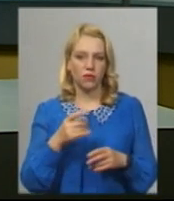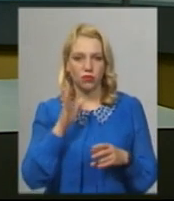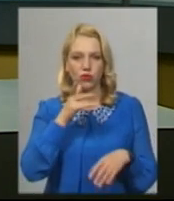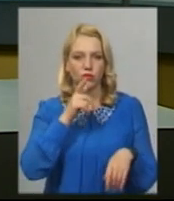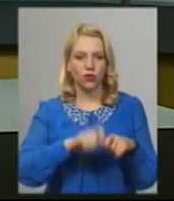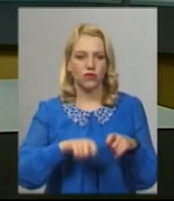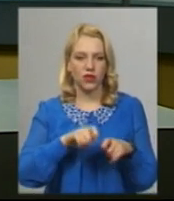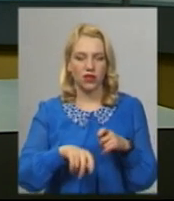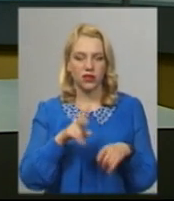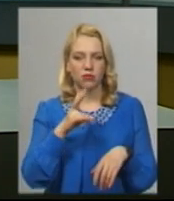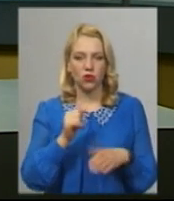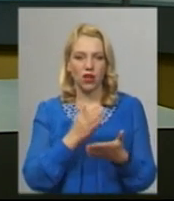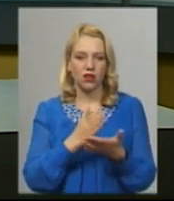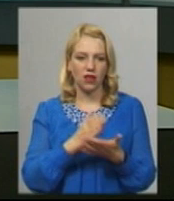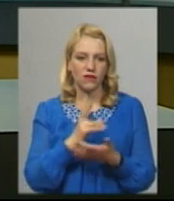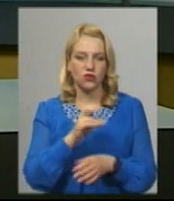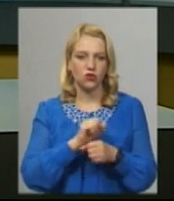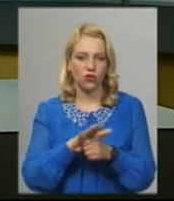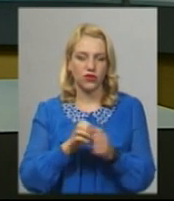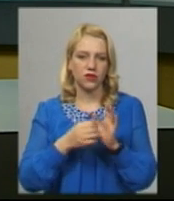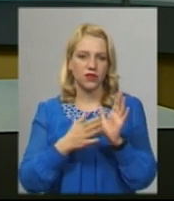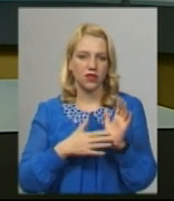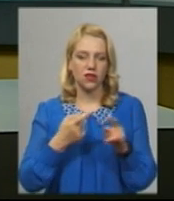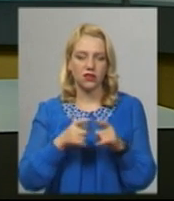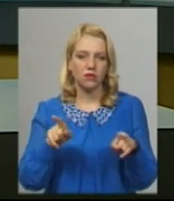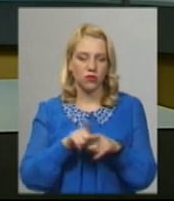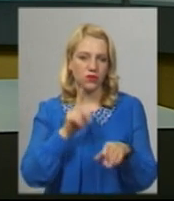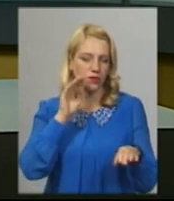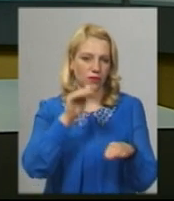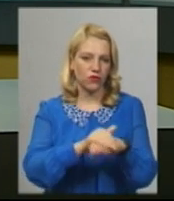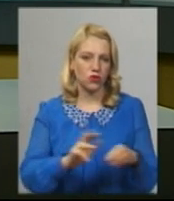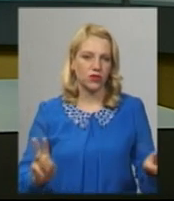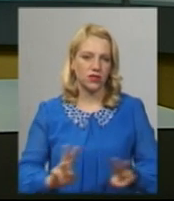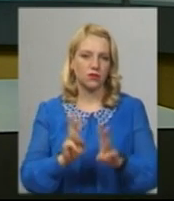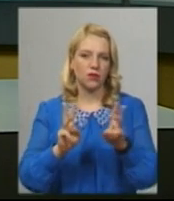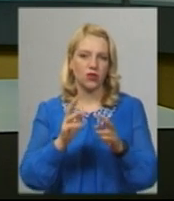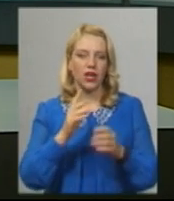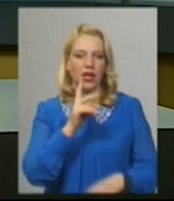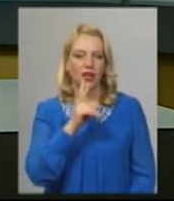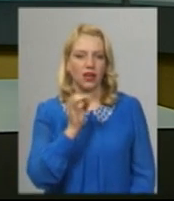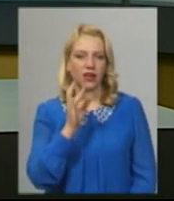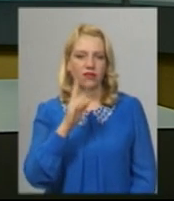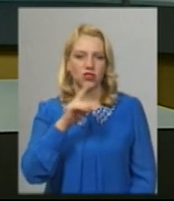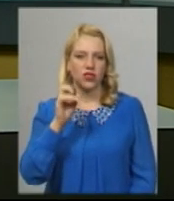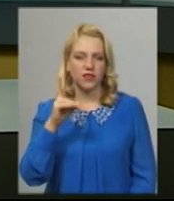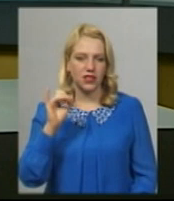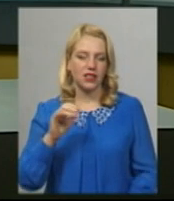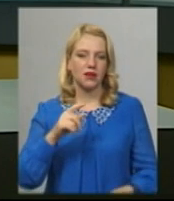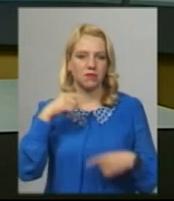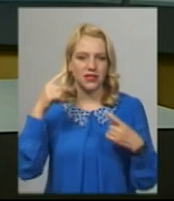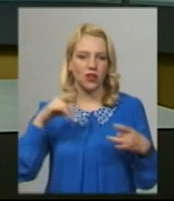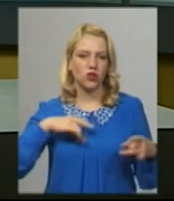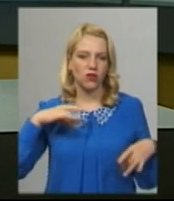-19 Таке рішення пов'язано з зафіксованим в селі спалахом захворювання у Кривчицькому психоневрологічному інтернаті